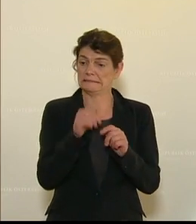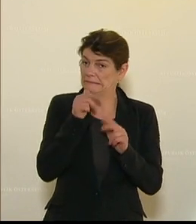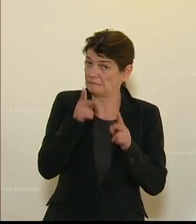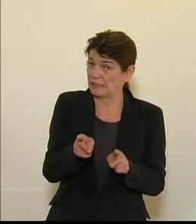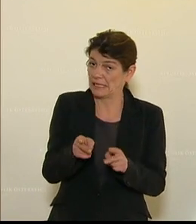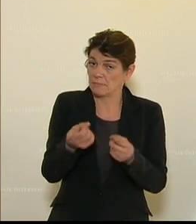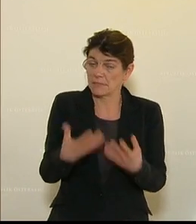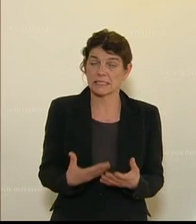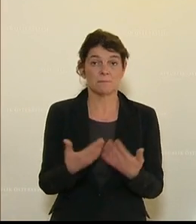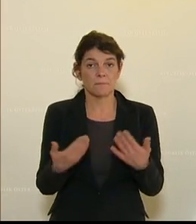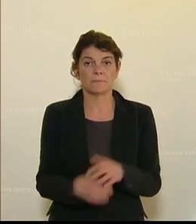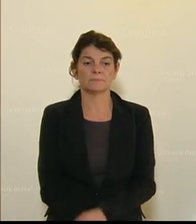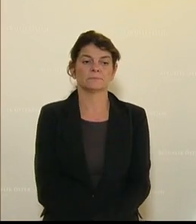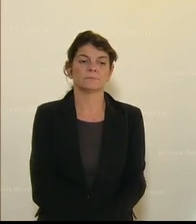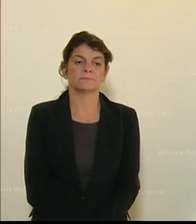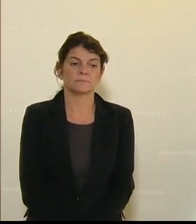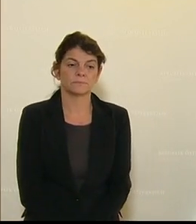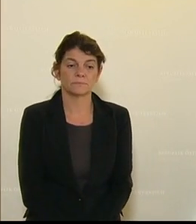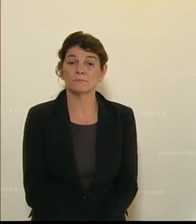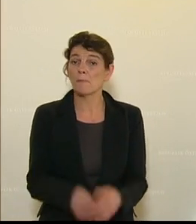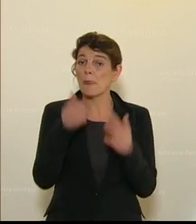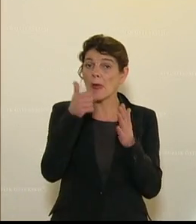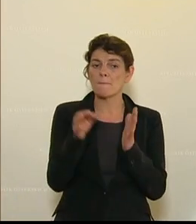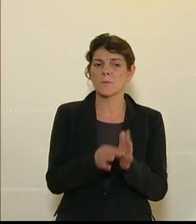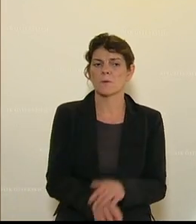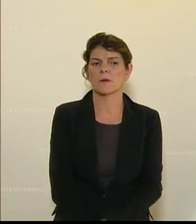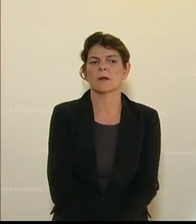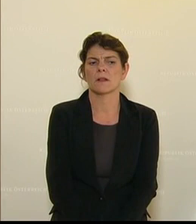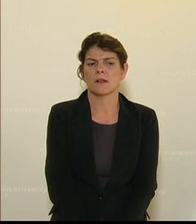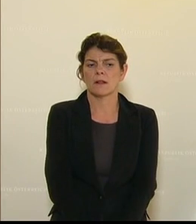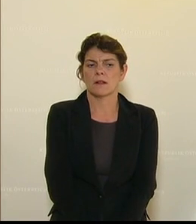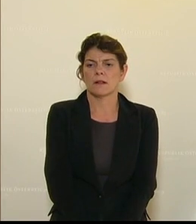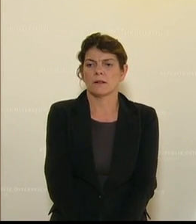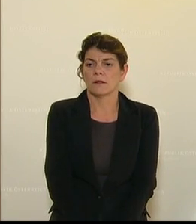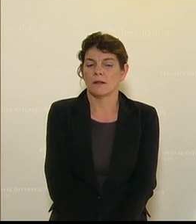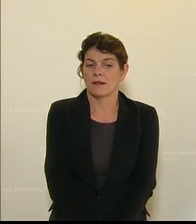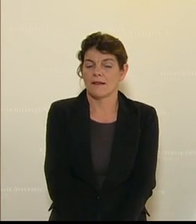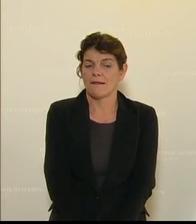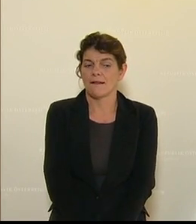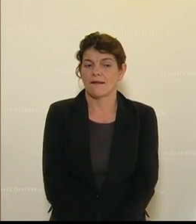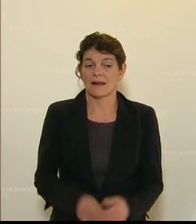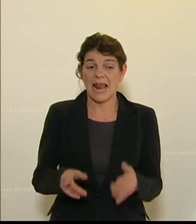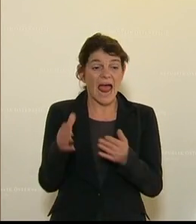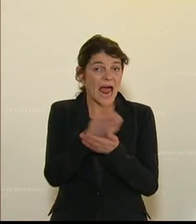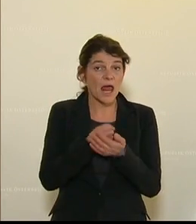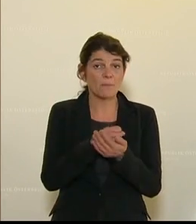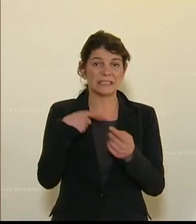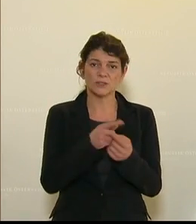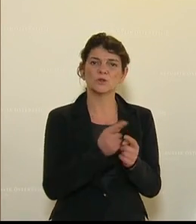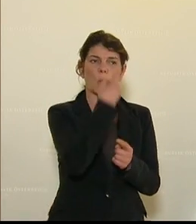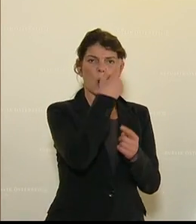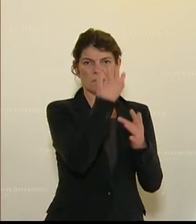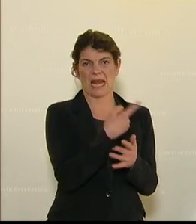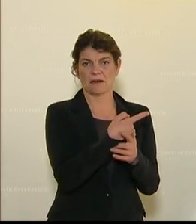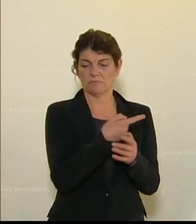eintreffen werden. Und einen Punkt, die Ausgaben, also die Einnahmen in dem Bereich sind zu hoch